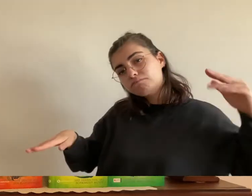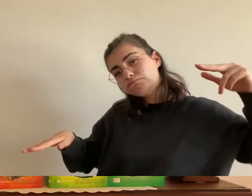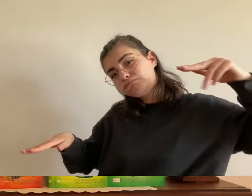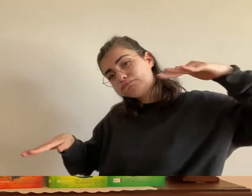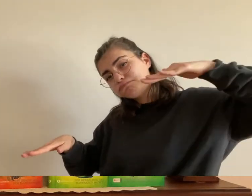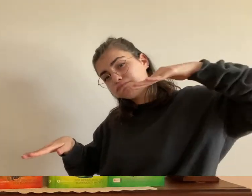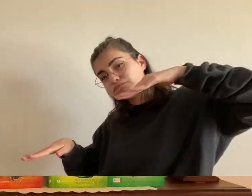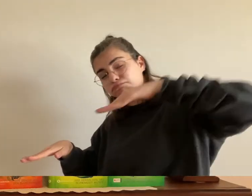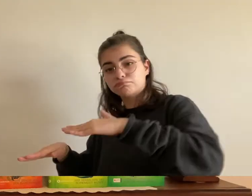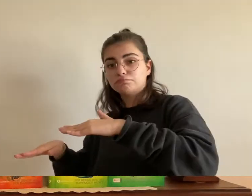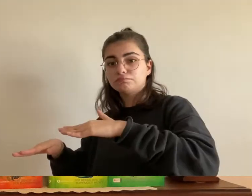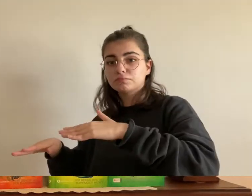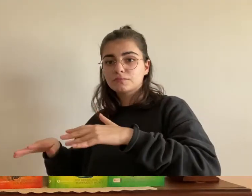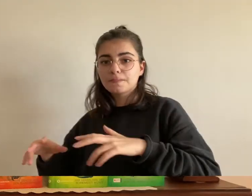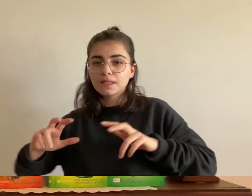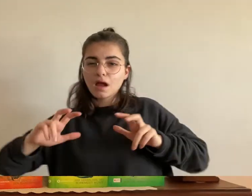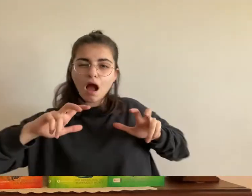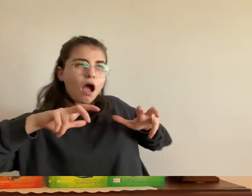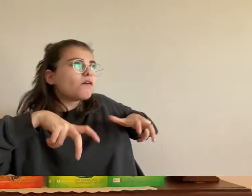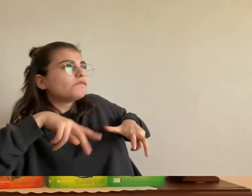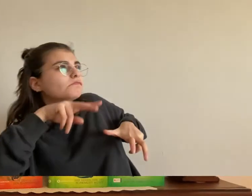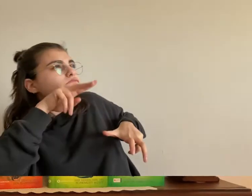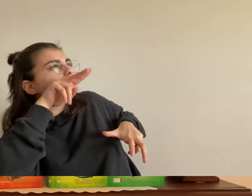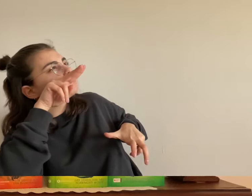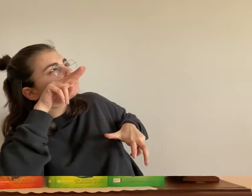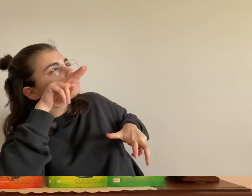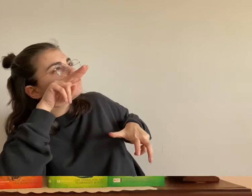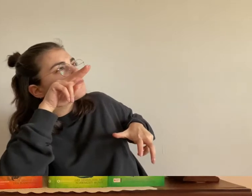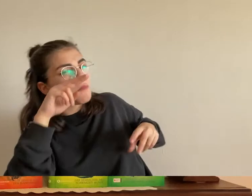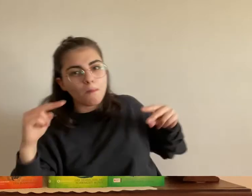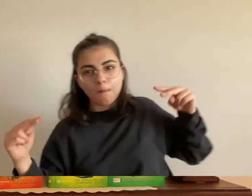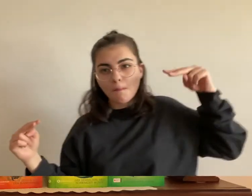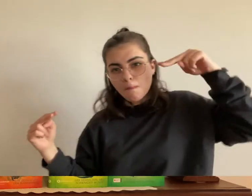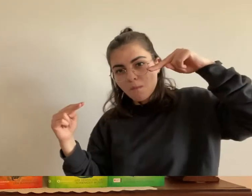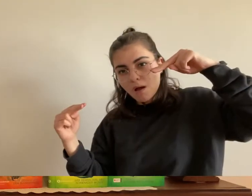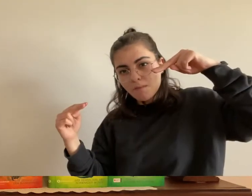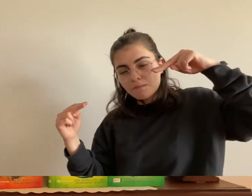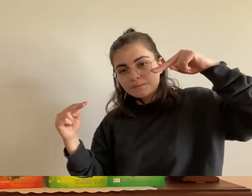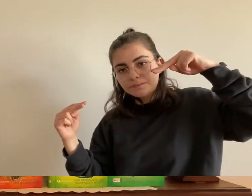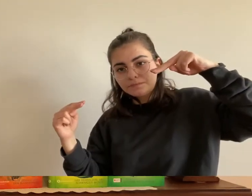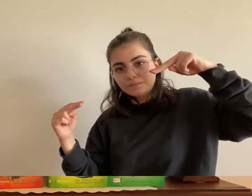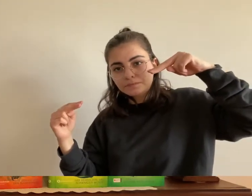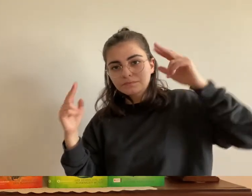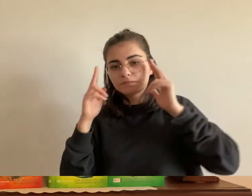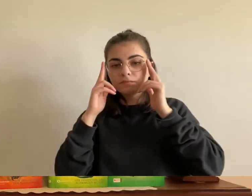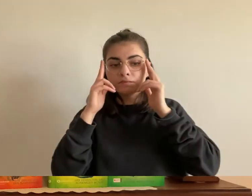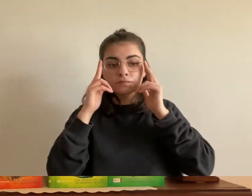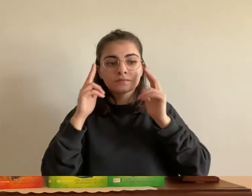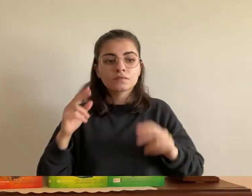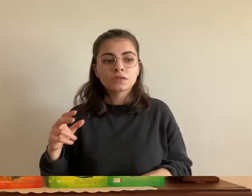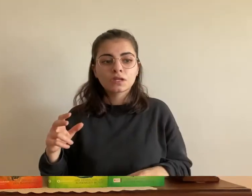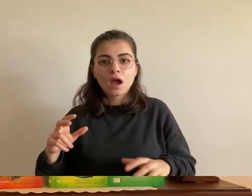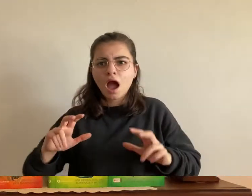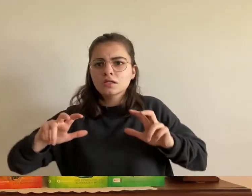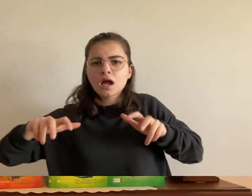ebenfalls in die luft und starrte ihnen mit seinen kalten türkisfarbenen augen entgegen er verharrte auf der stelle